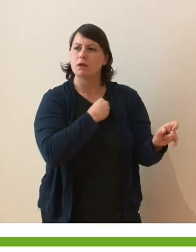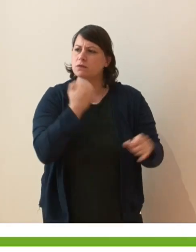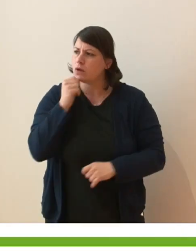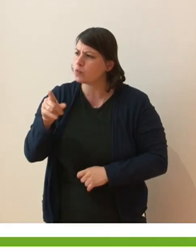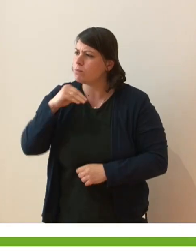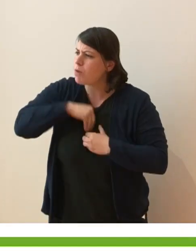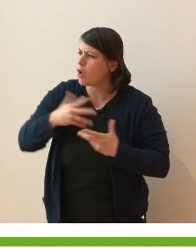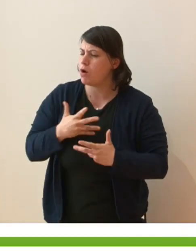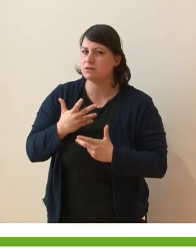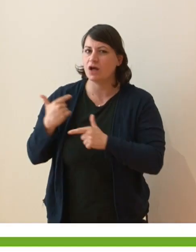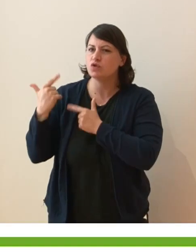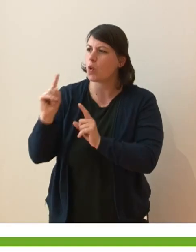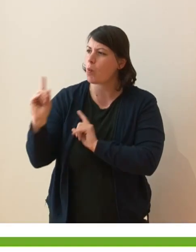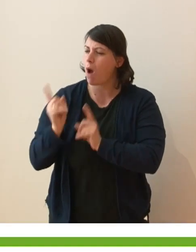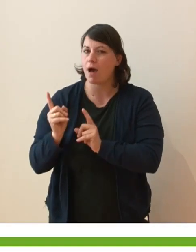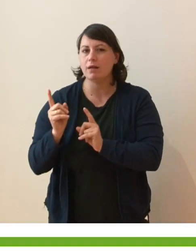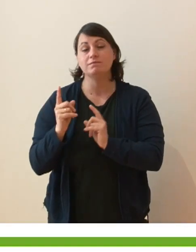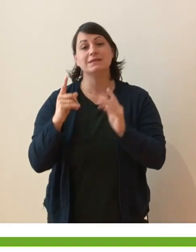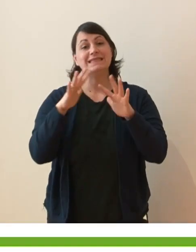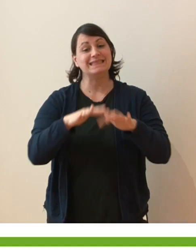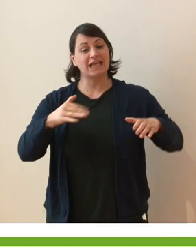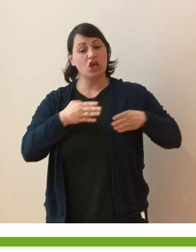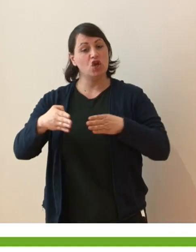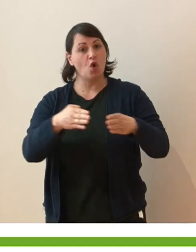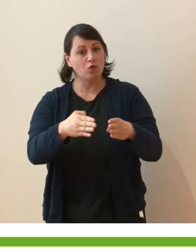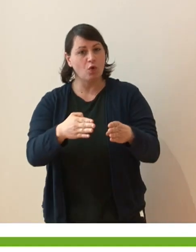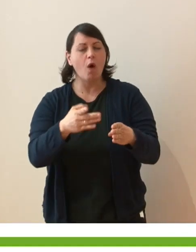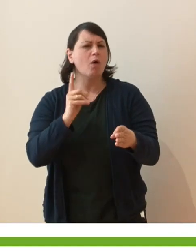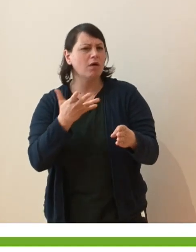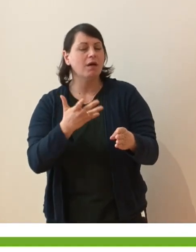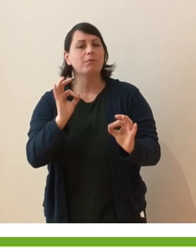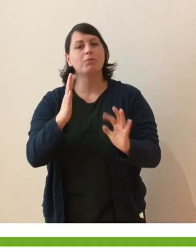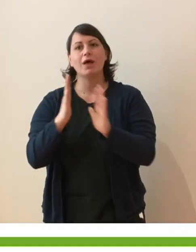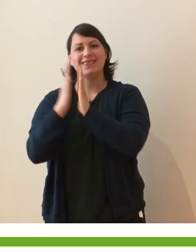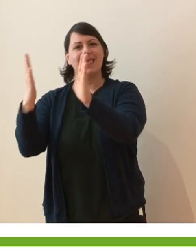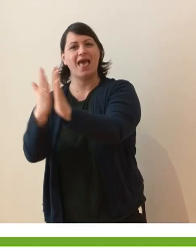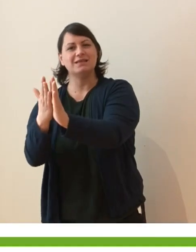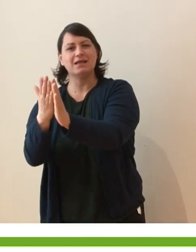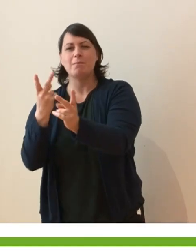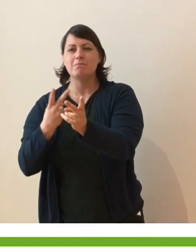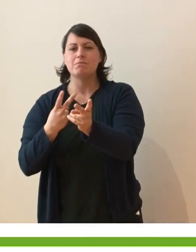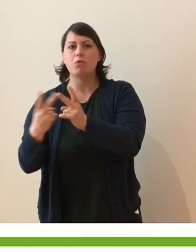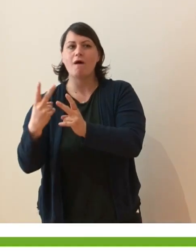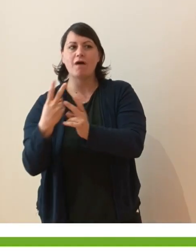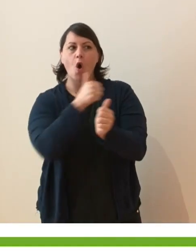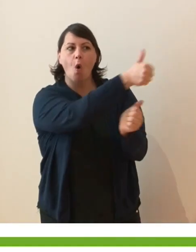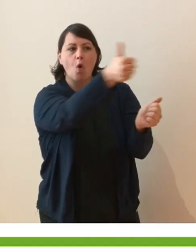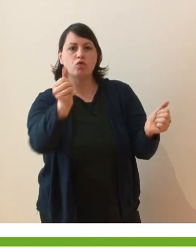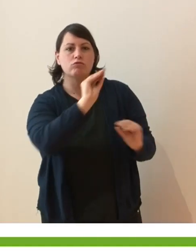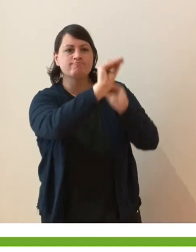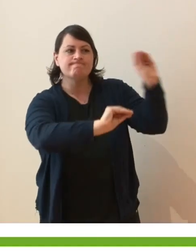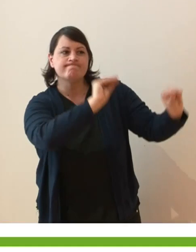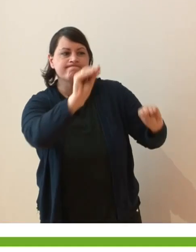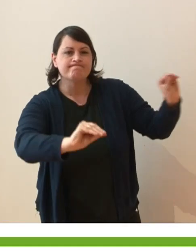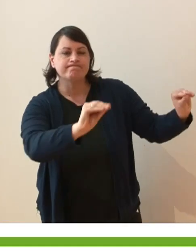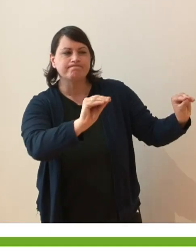cammino sinodale, sono il tentativo che la Chiesa sta facendo di chiedere a tutti dal proprio punto di vista, a